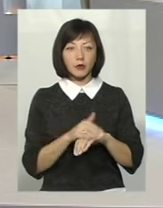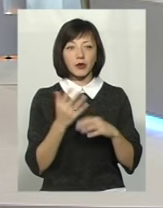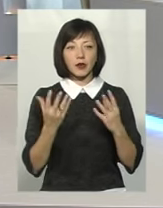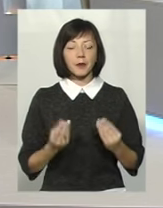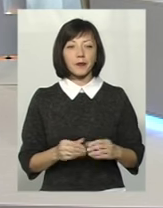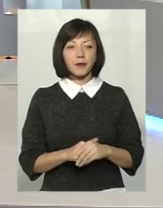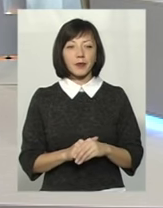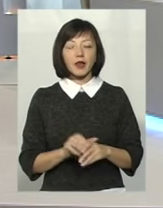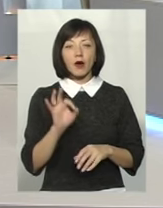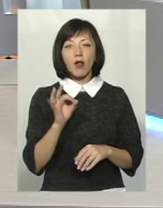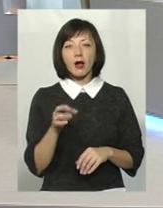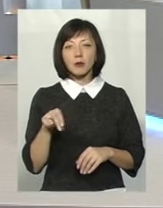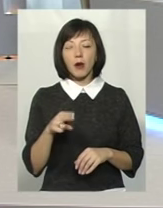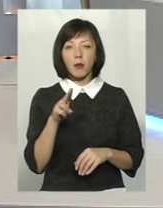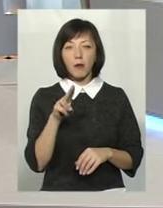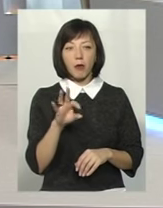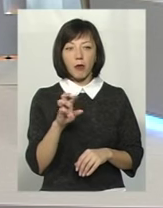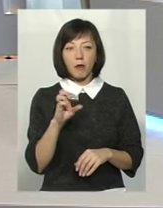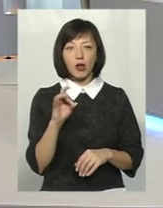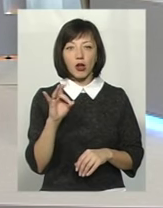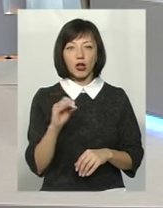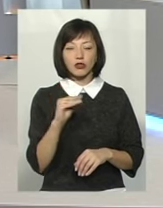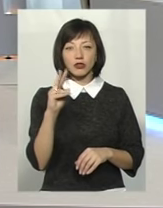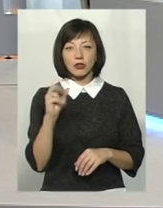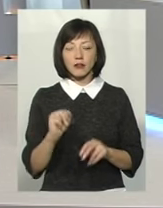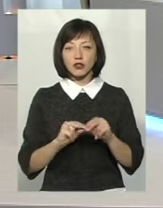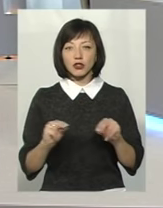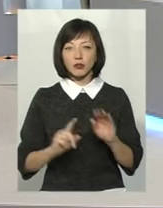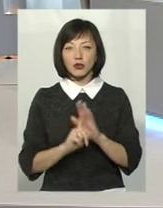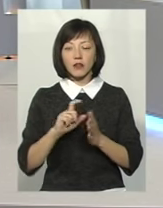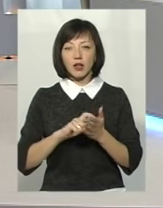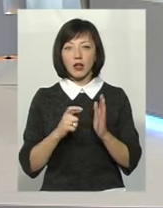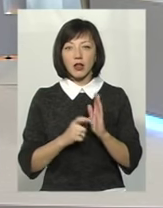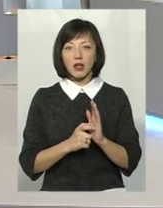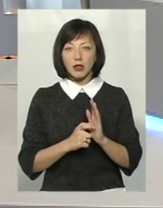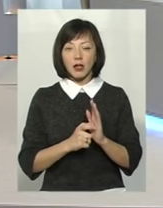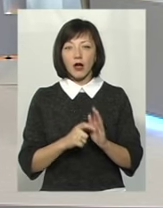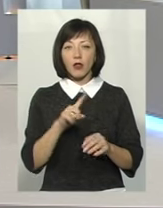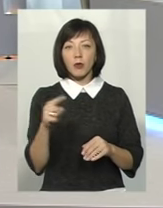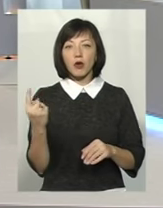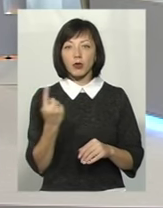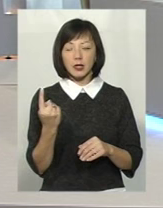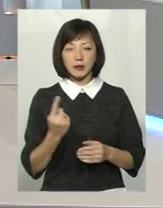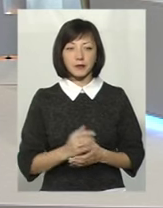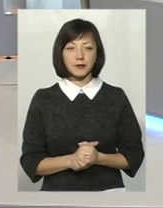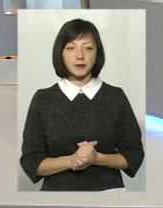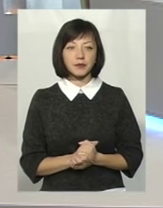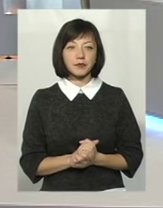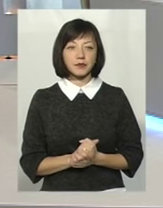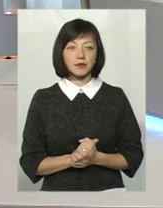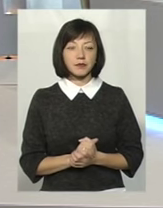Та Олена Петрівна Побережна, вчитель початкових класів НВО номер один школа «Дитячий садок» місто Хмельницький. Доброго дня.